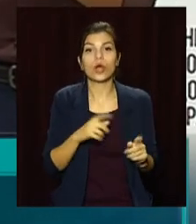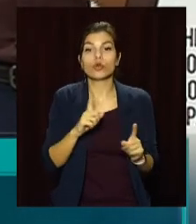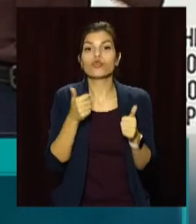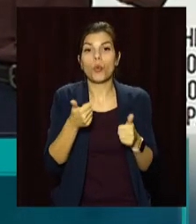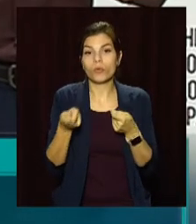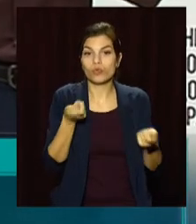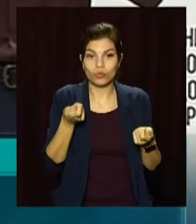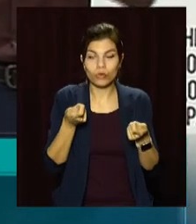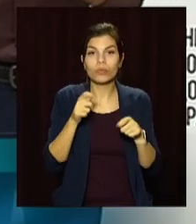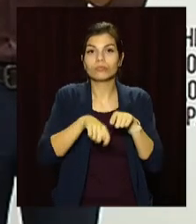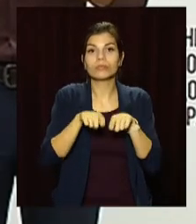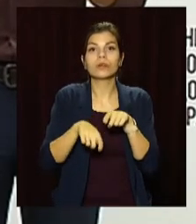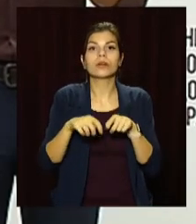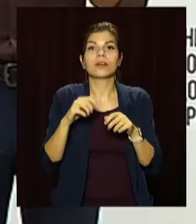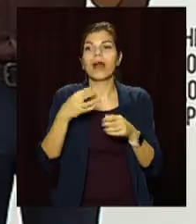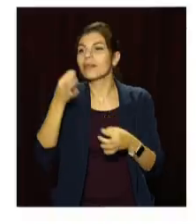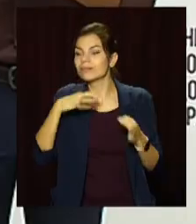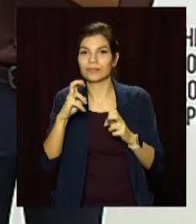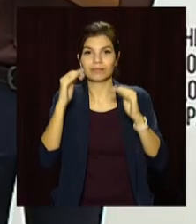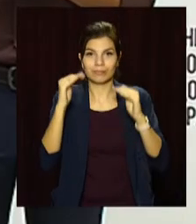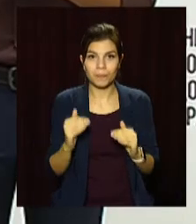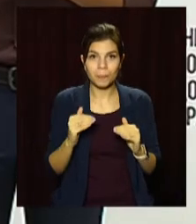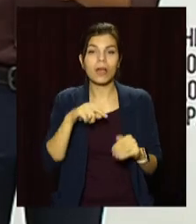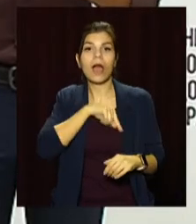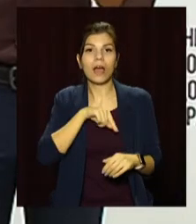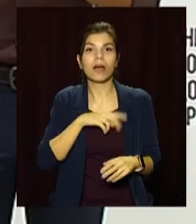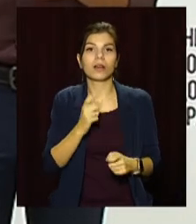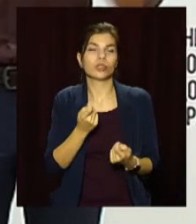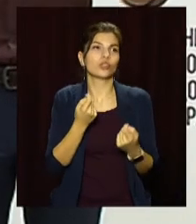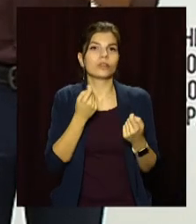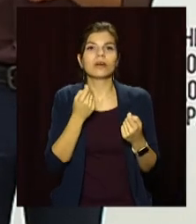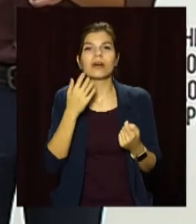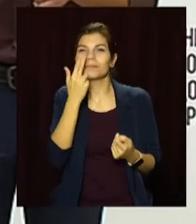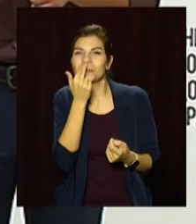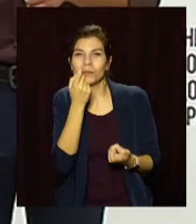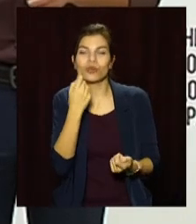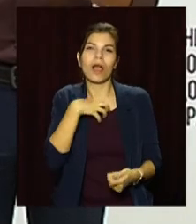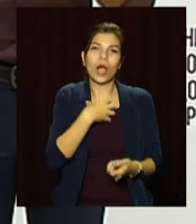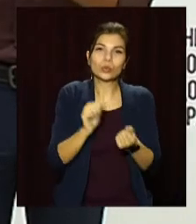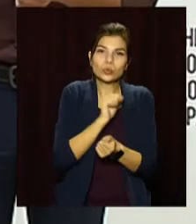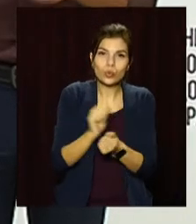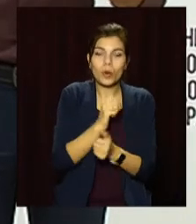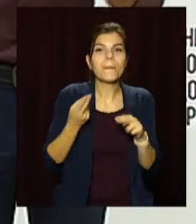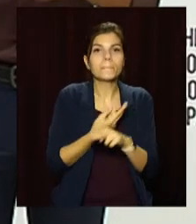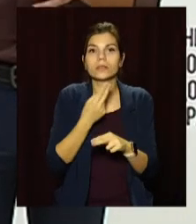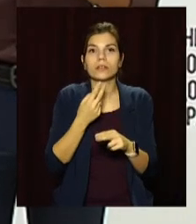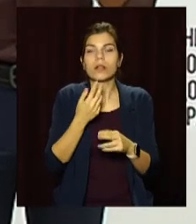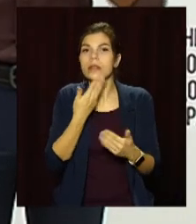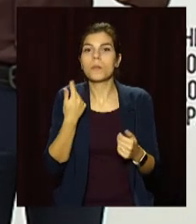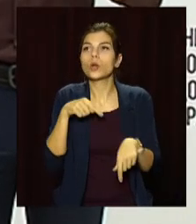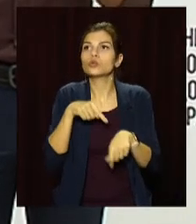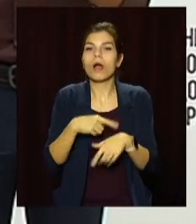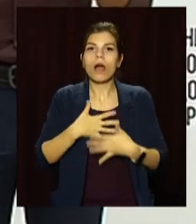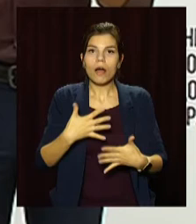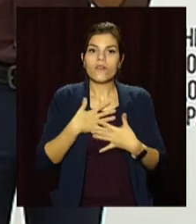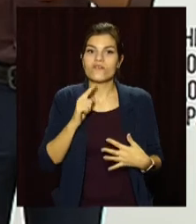контролюється прийомом знижувачих препаратів. Характеризується легкий перебіг ще нежиттю, сухим кашлем, без ознак дихальної недостатності.